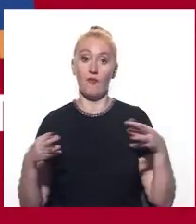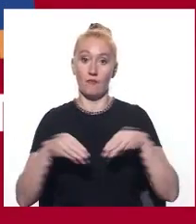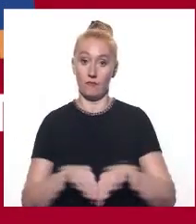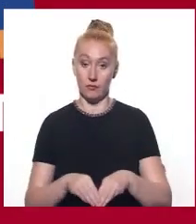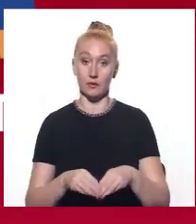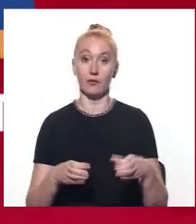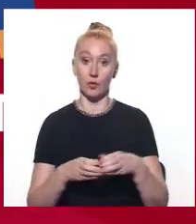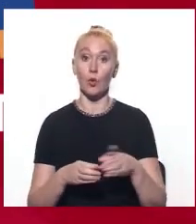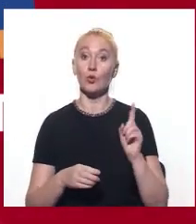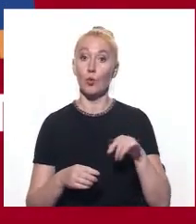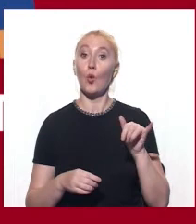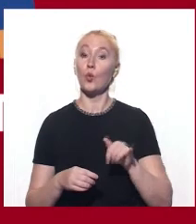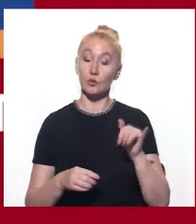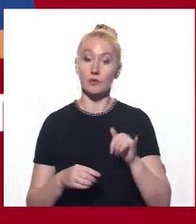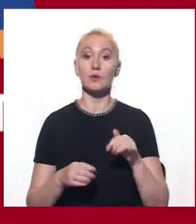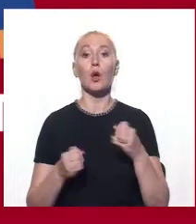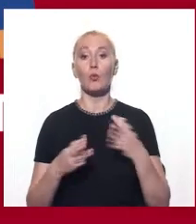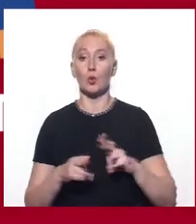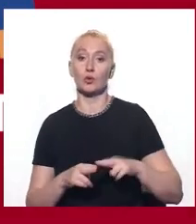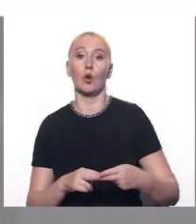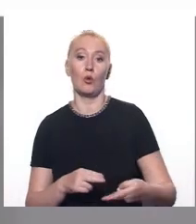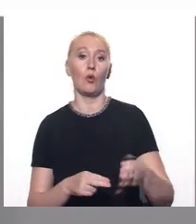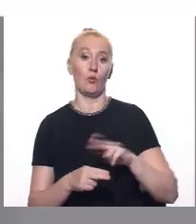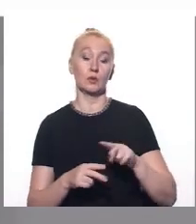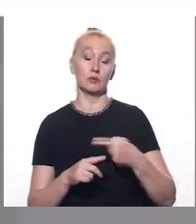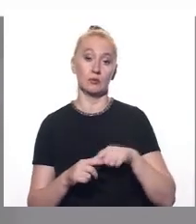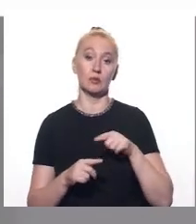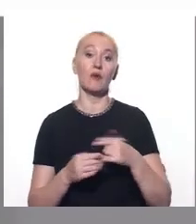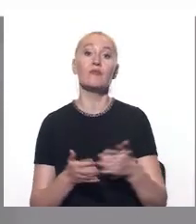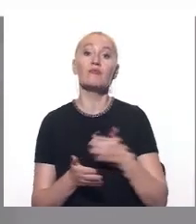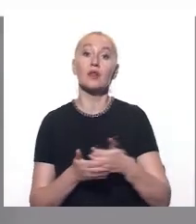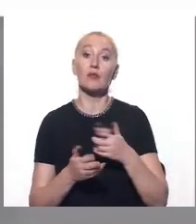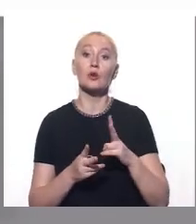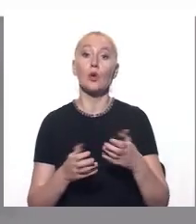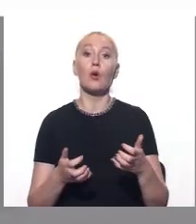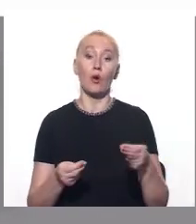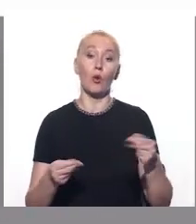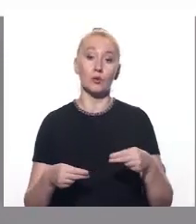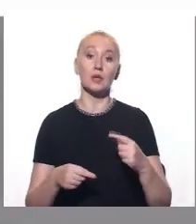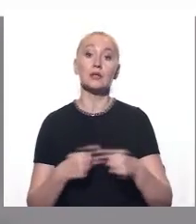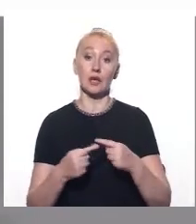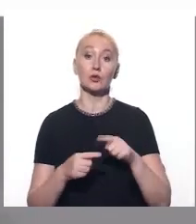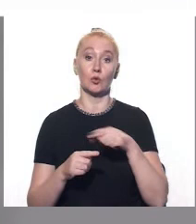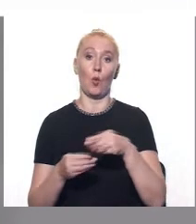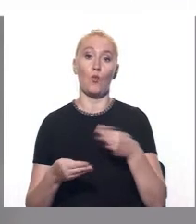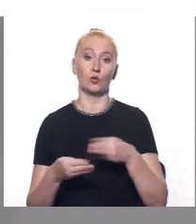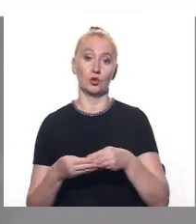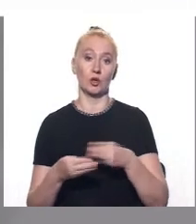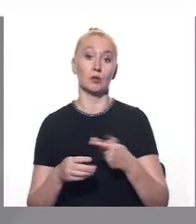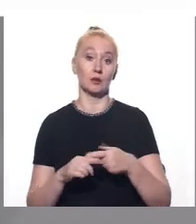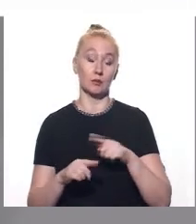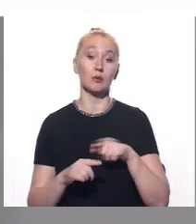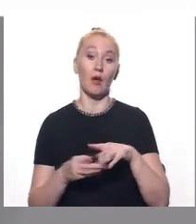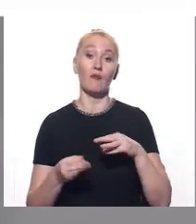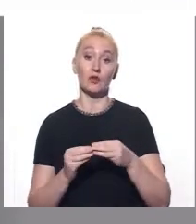групах, тому університети просто компенсують нестачу коштів на студентів-контрактників за рахунок студентів-бюджетників. У